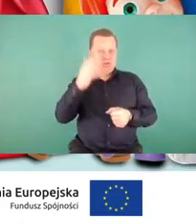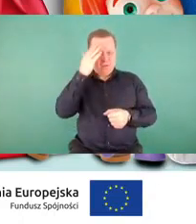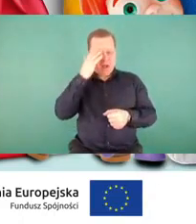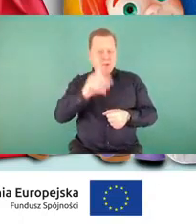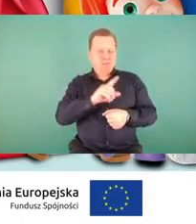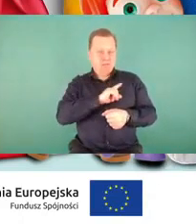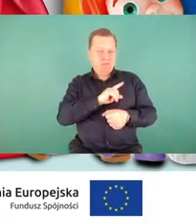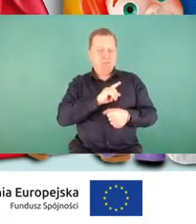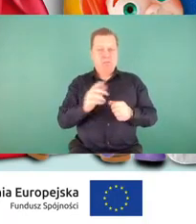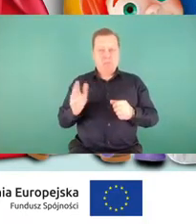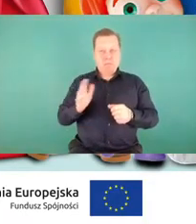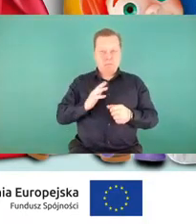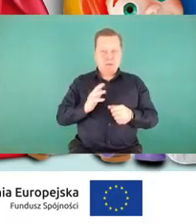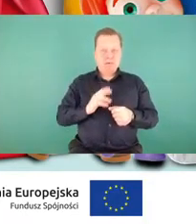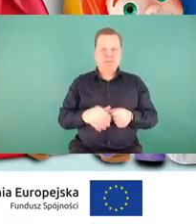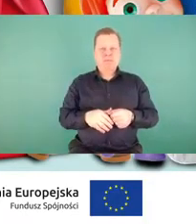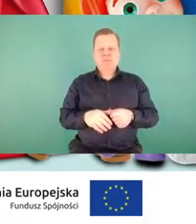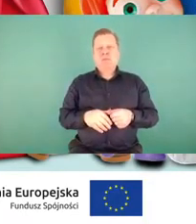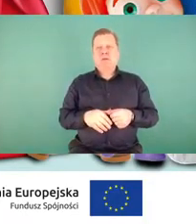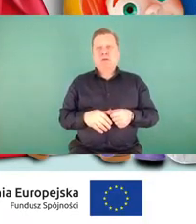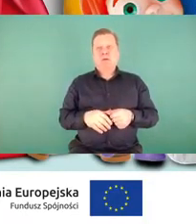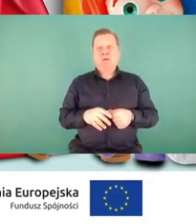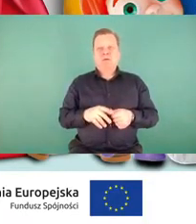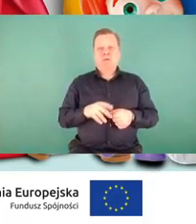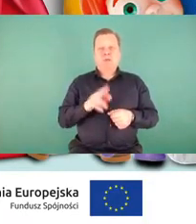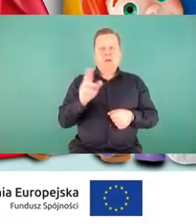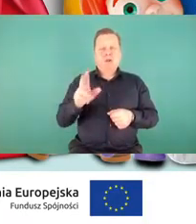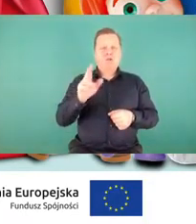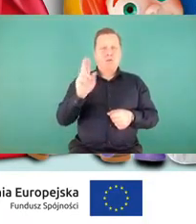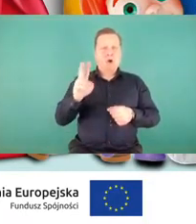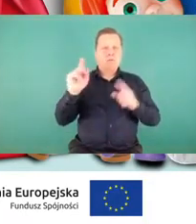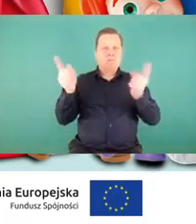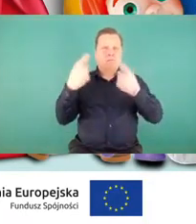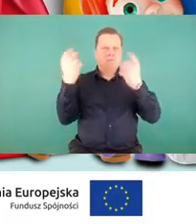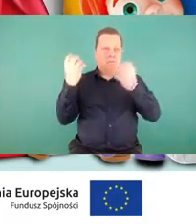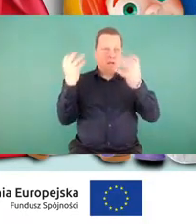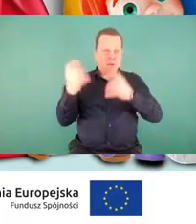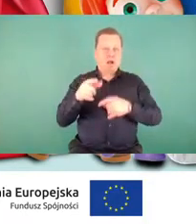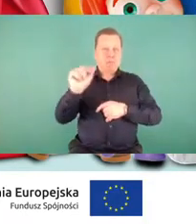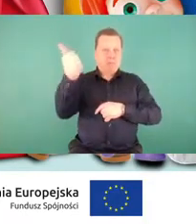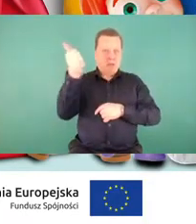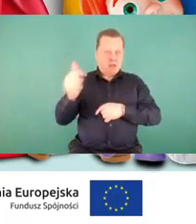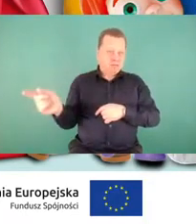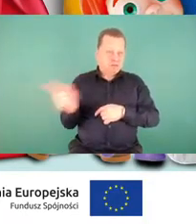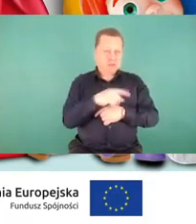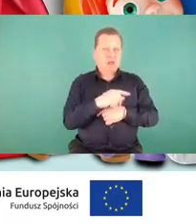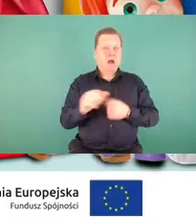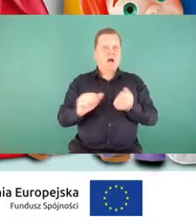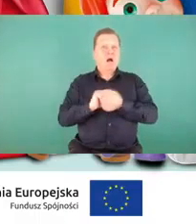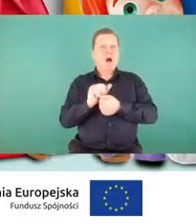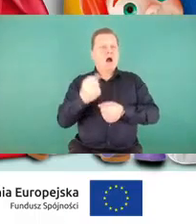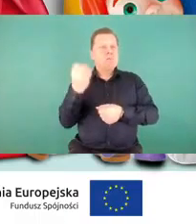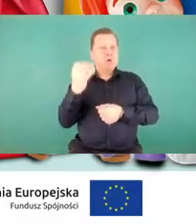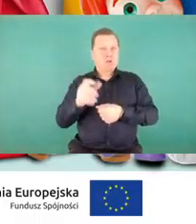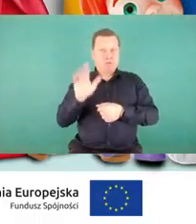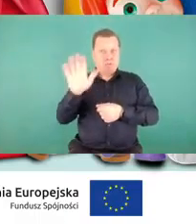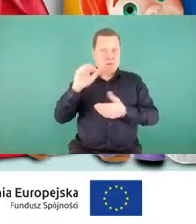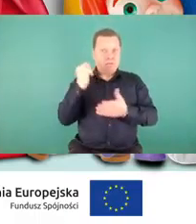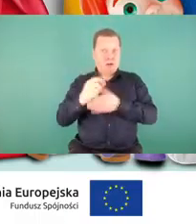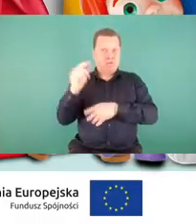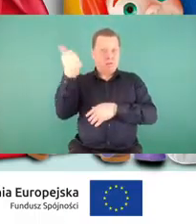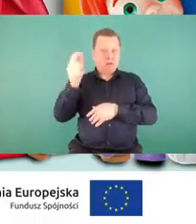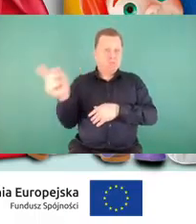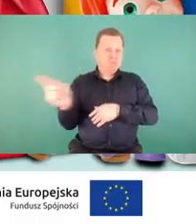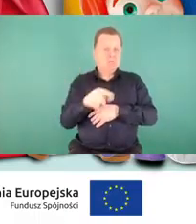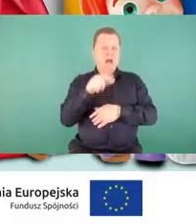tym pojazdom uprzywilejowanym, to jeśli chodzi o pociąg, myślę, że jeszcze się zapomina tutaj w edukacji